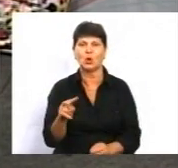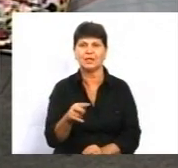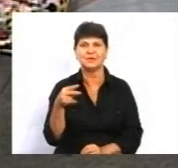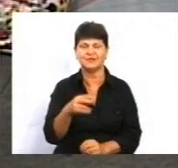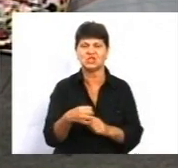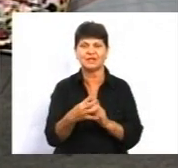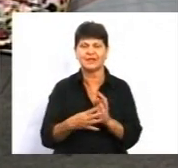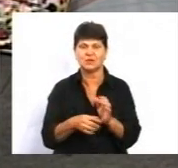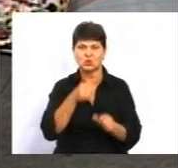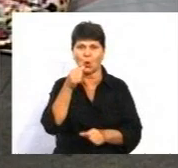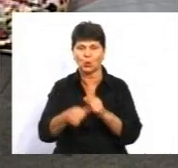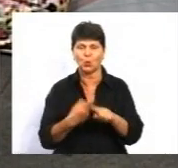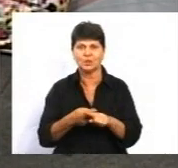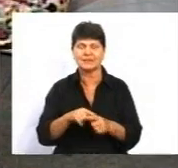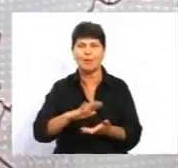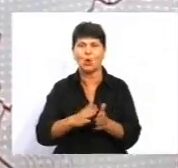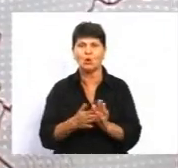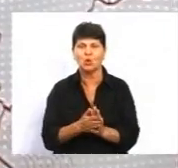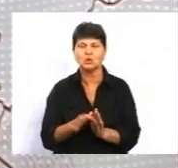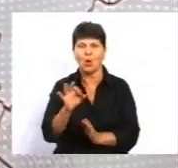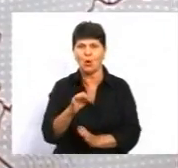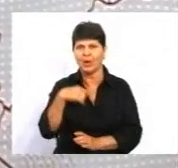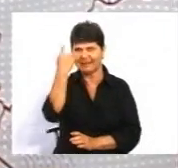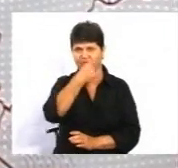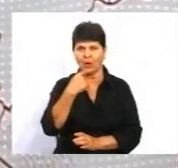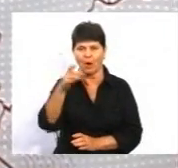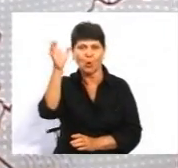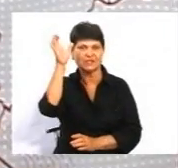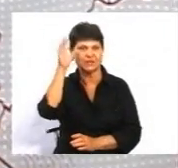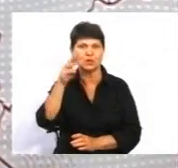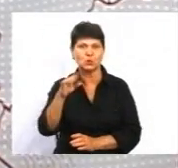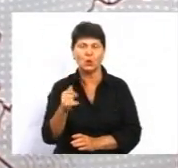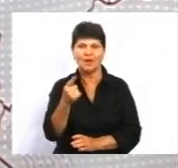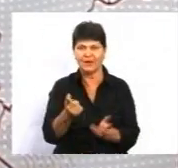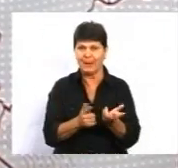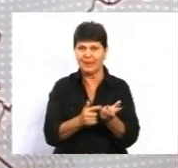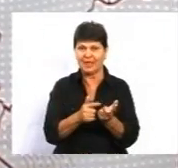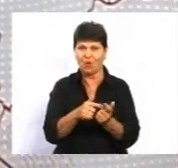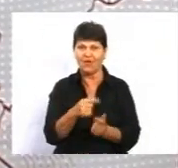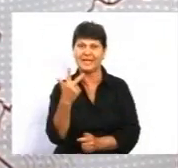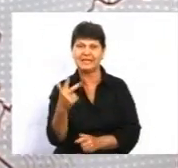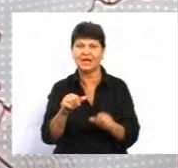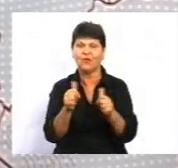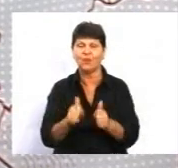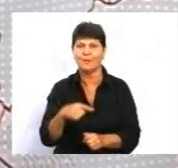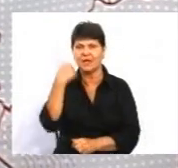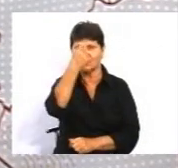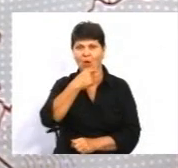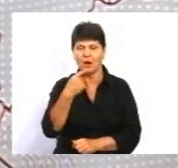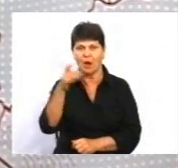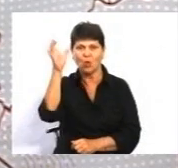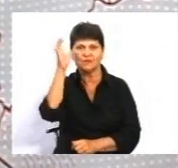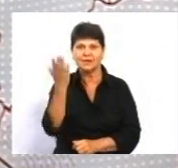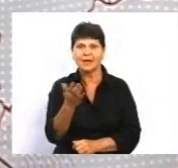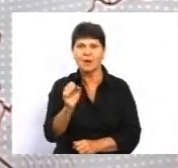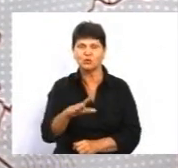року це положення про індивідуальну освіту. ви перерахували якраз три форми індивідуальної освіти, яка може бути.